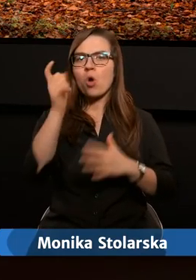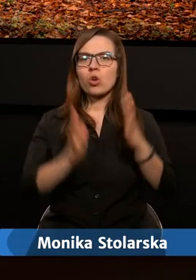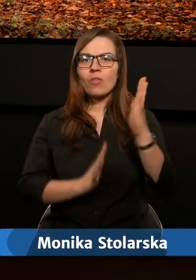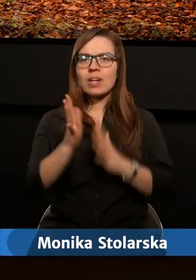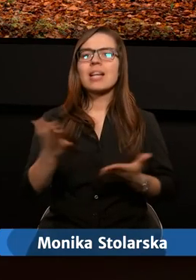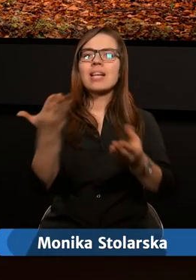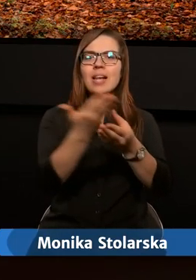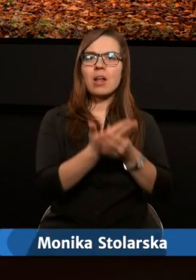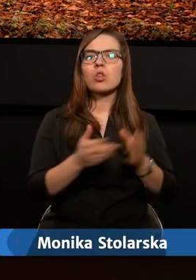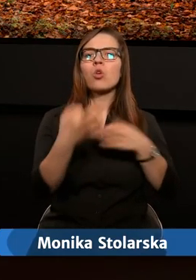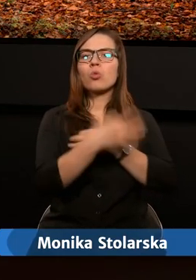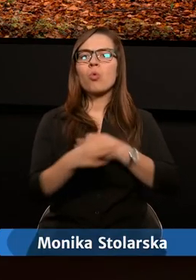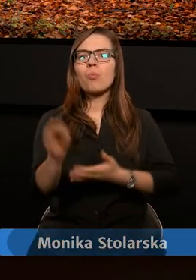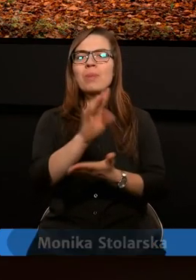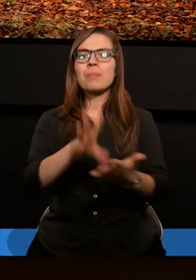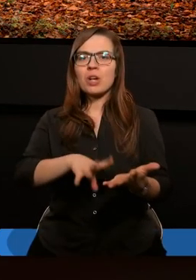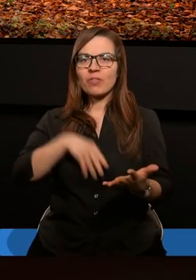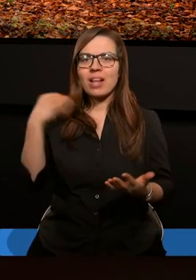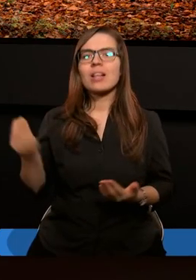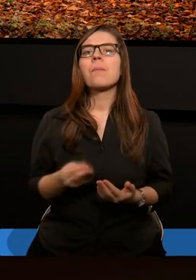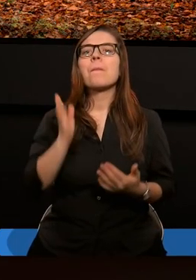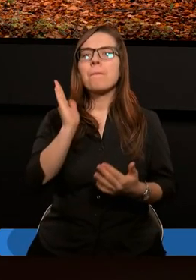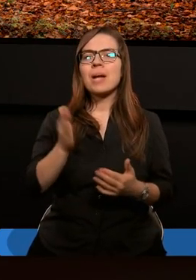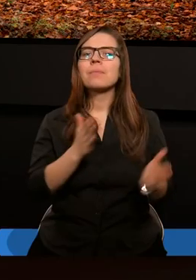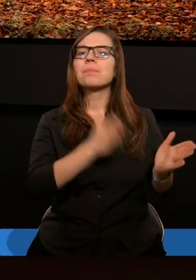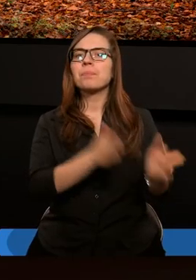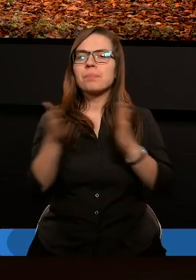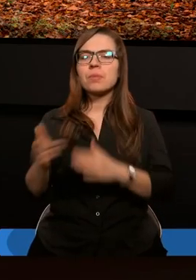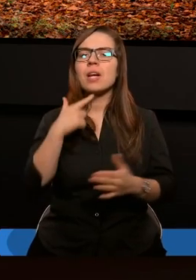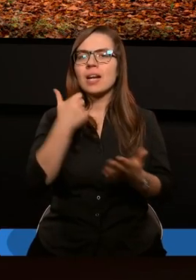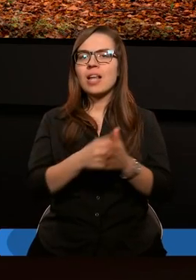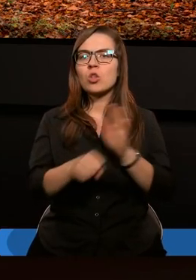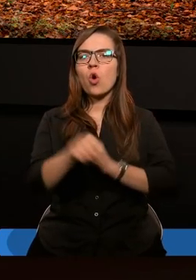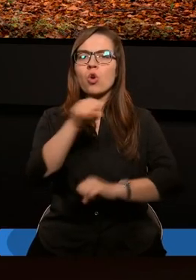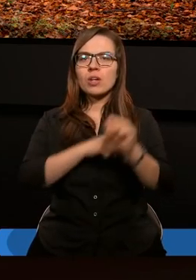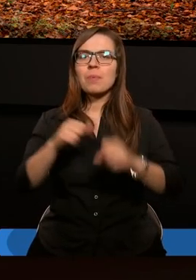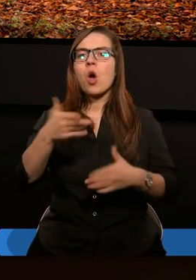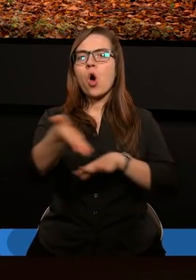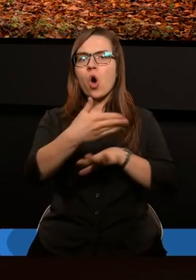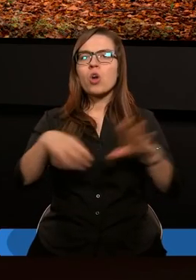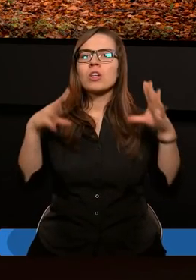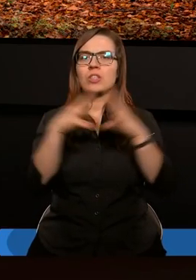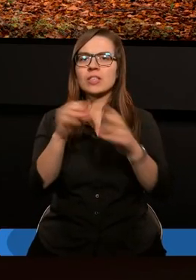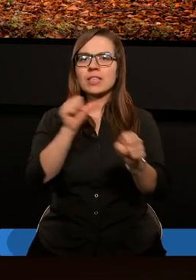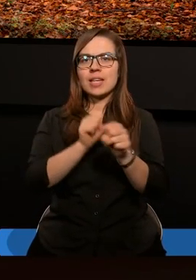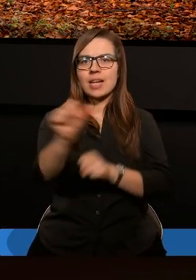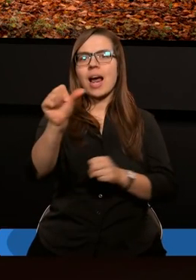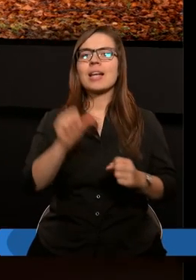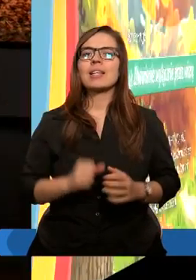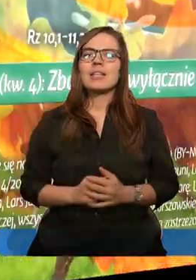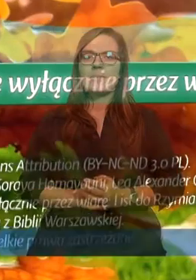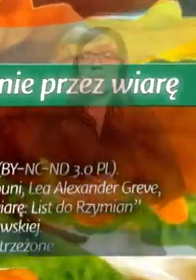Zapraszam do studium Pisma Świętego. Będziemy teraz studiowali list do Rzymian, rozdział 10 i 11.